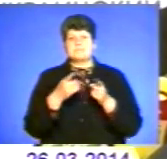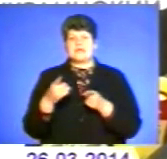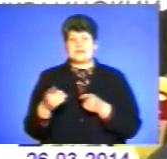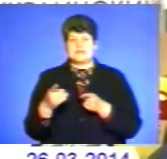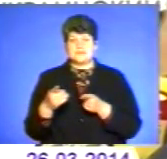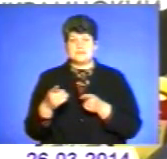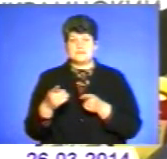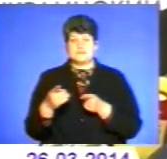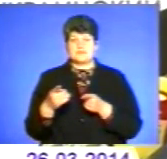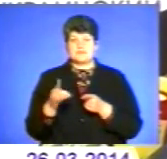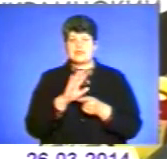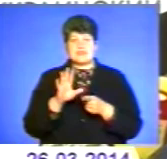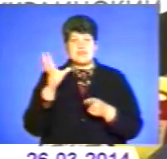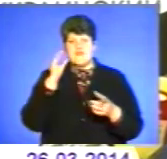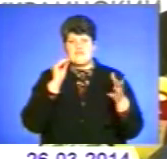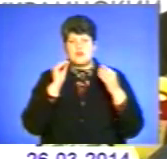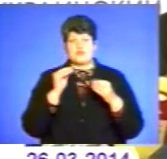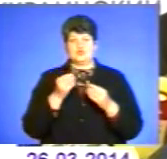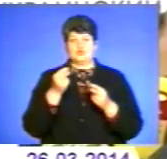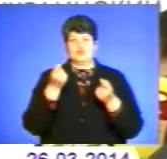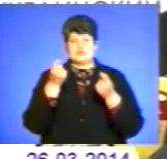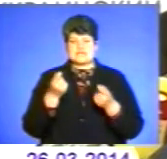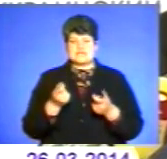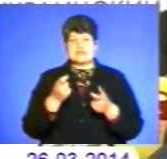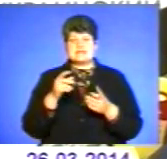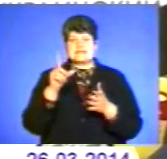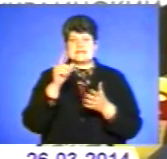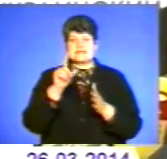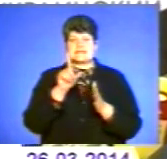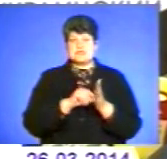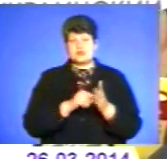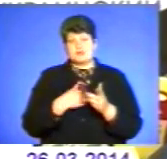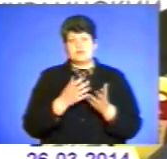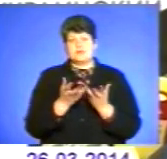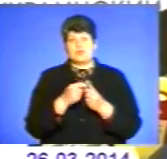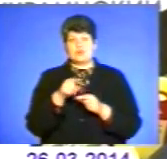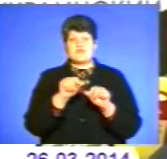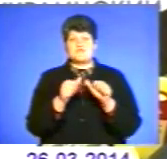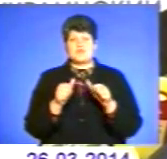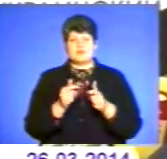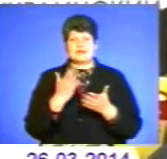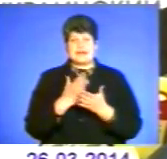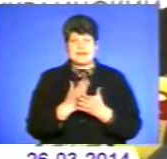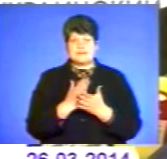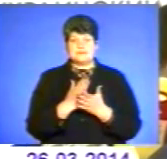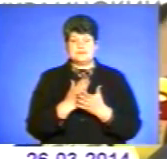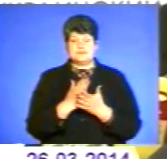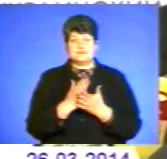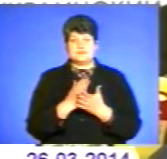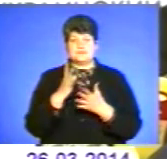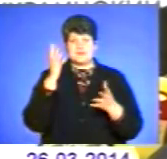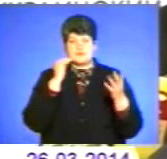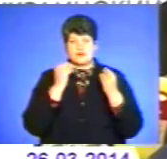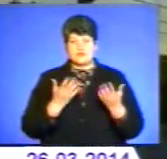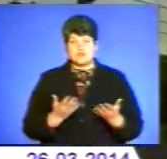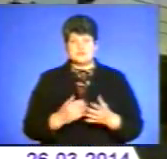не враховувати цю скидку. Однак ми будемо розраховуватися все-таки по тій формулі, яка закладена, яка враховує